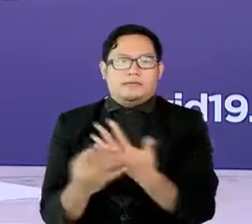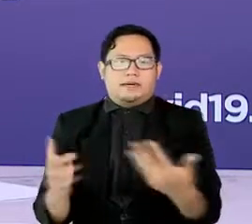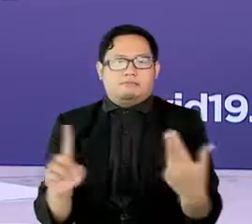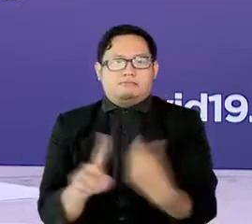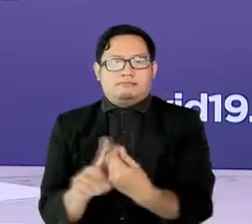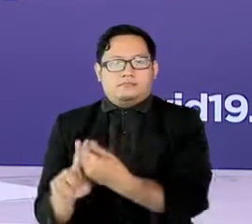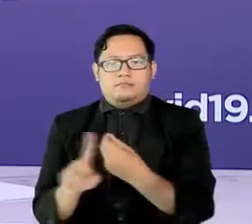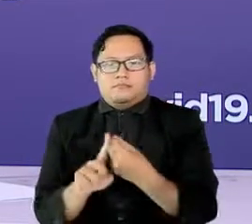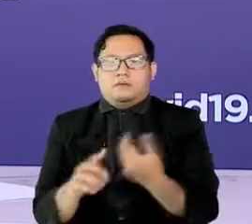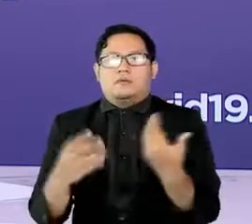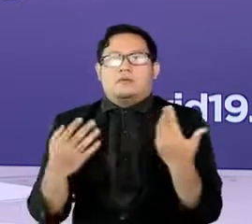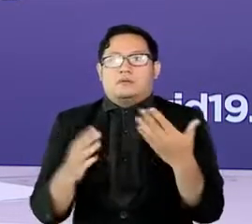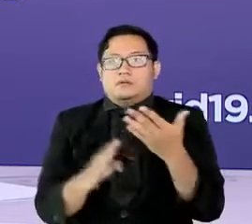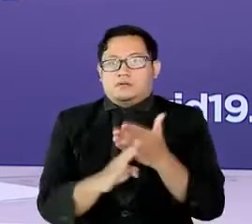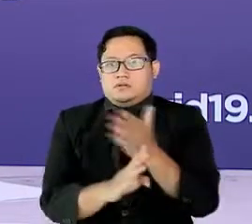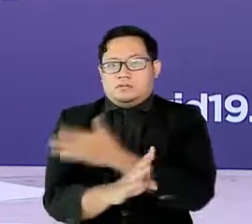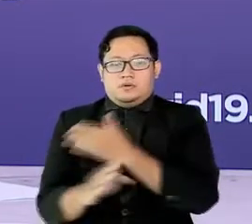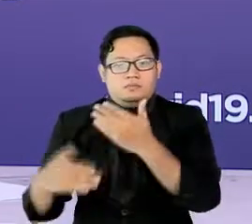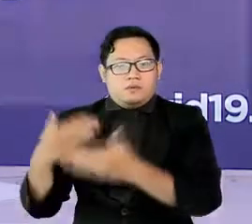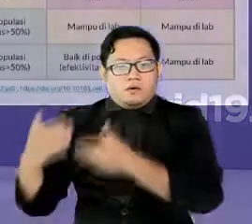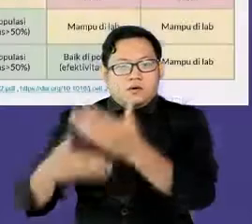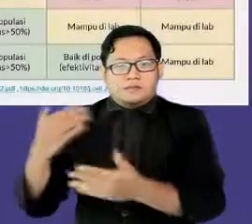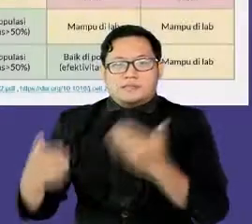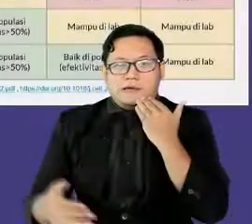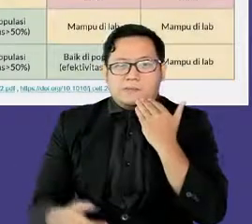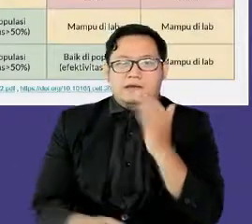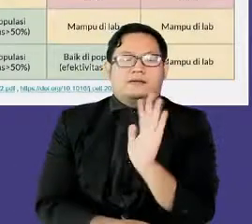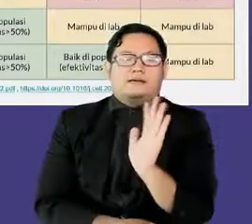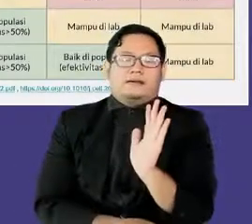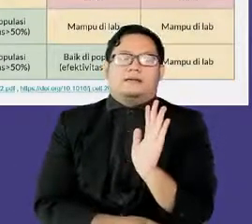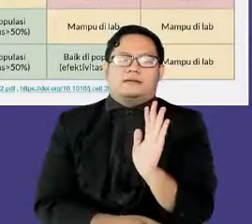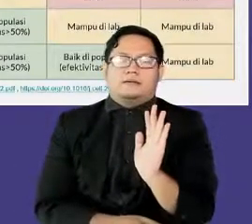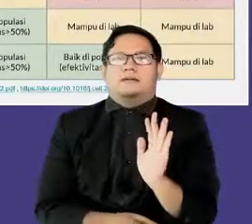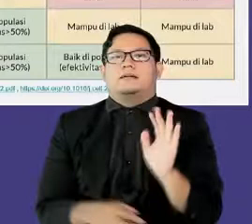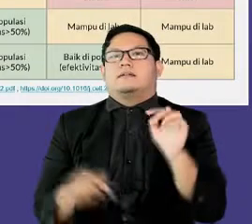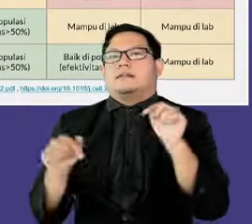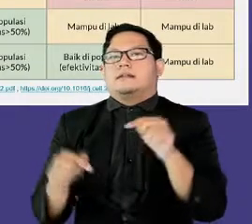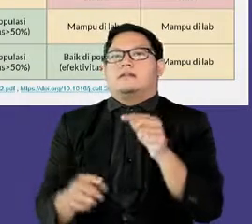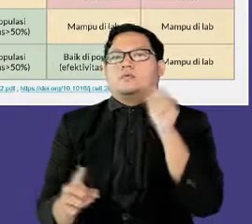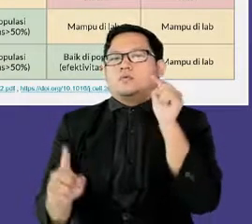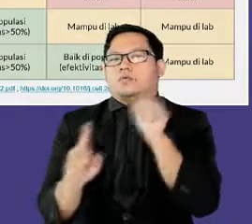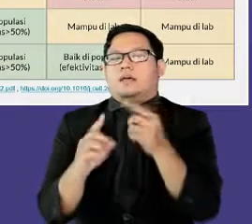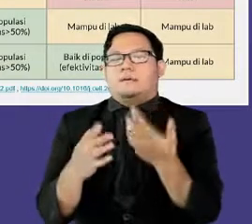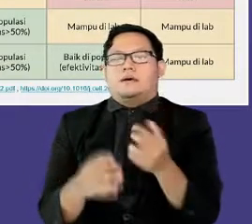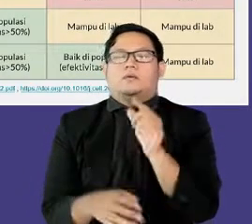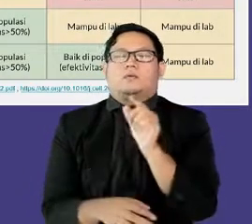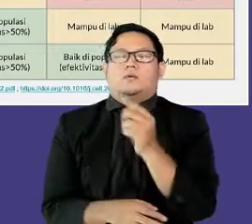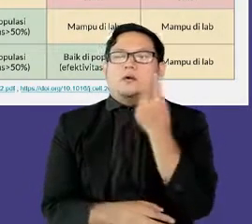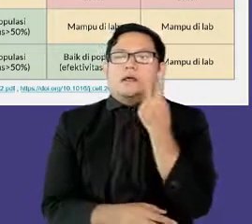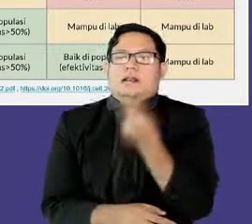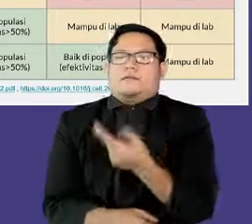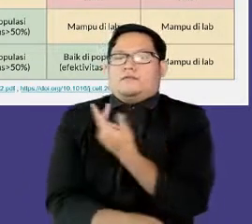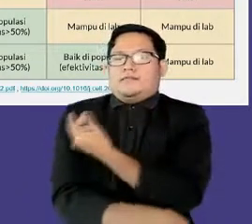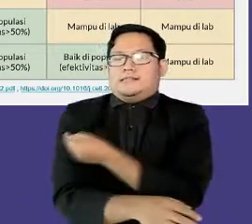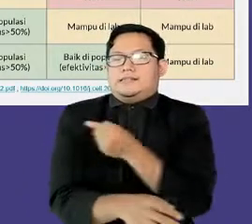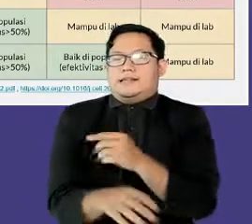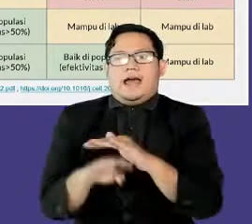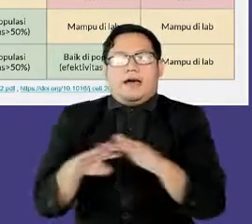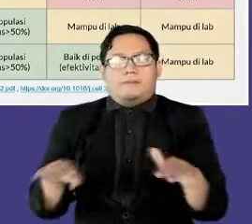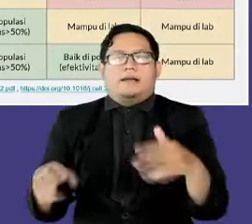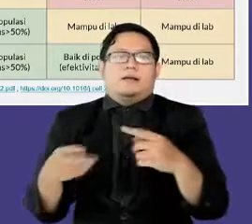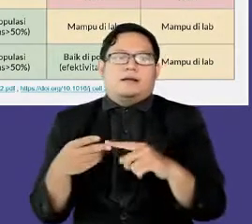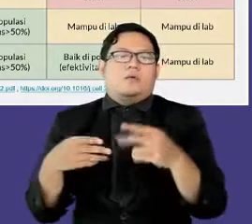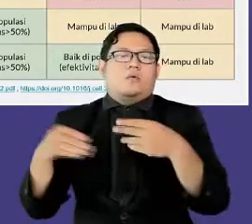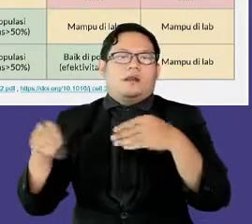melewati proses yang tidak sederhana. Hal ini semata-mata untuk memastikan kualitas dan keamanan vaksin yang terjamin.